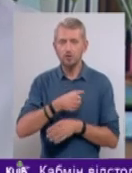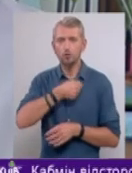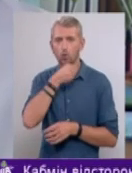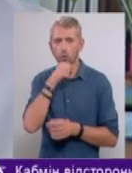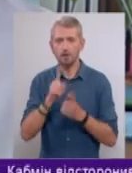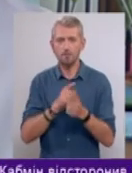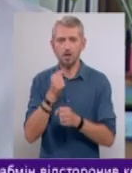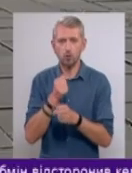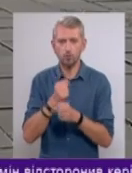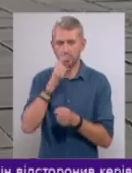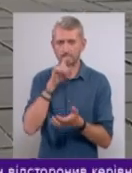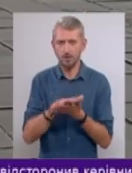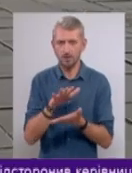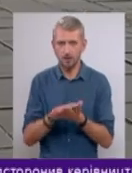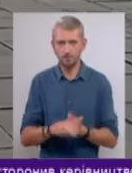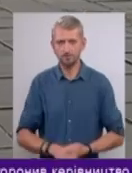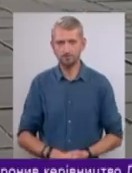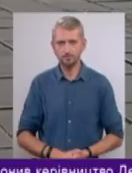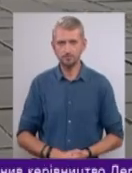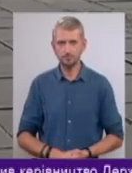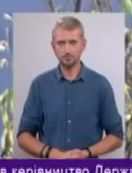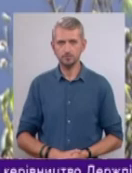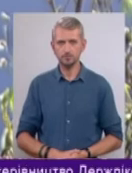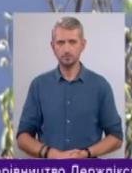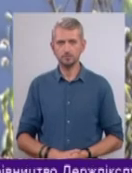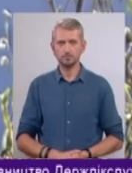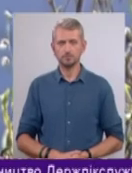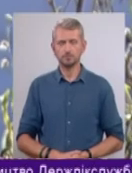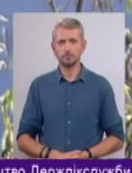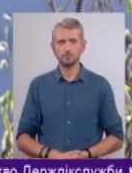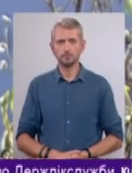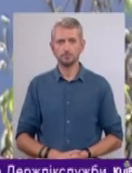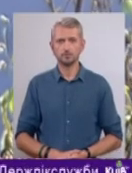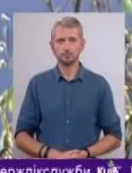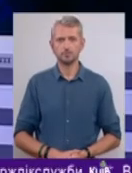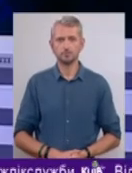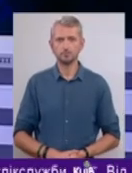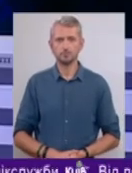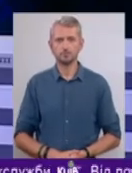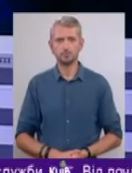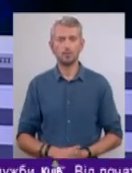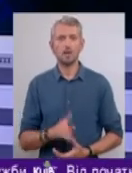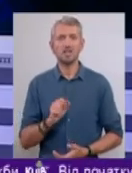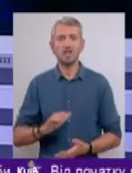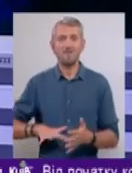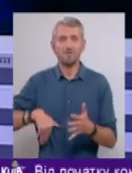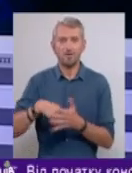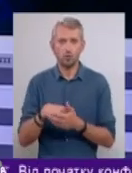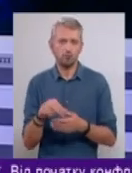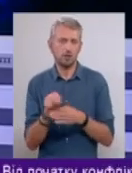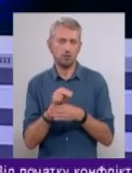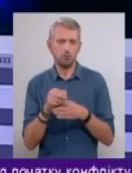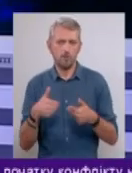переробляти сміття. Катерина Бенько, Андрій Ніконов, телеканал «Київ». За власні гроші